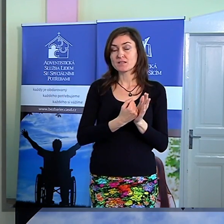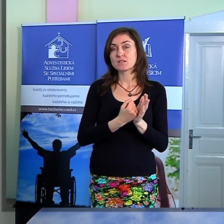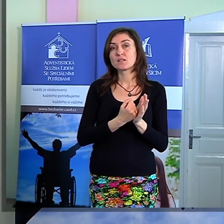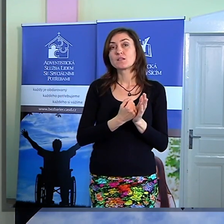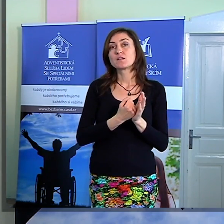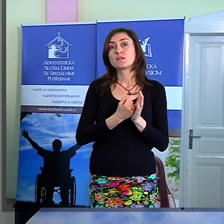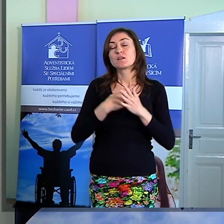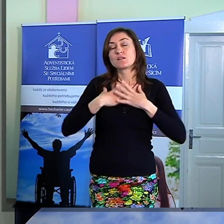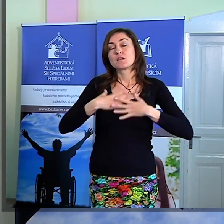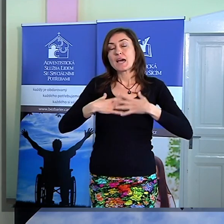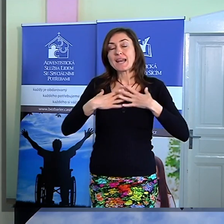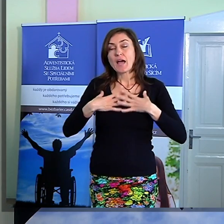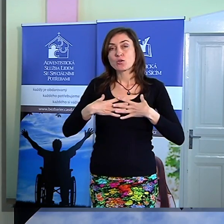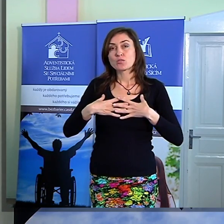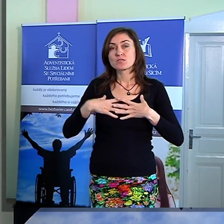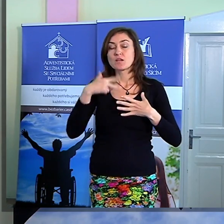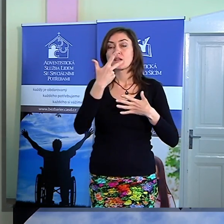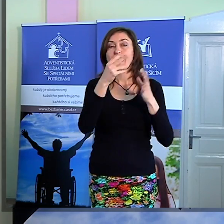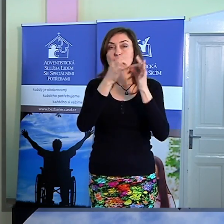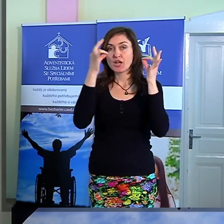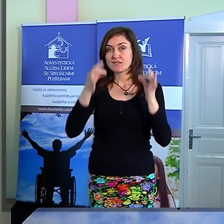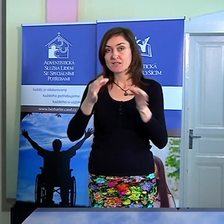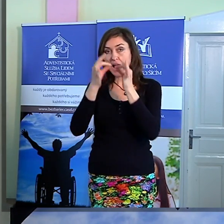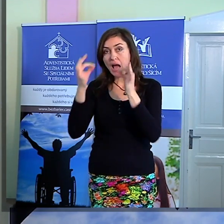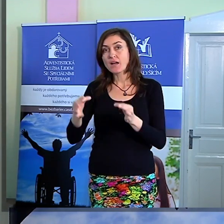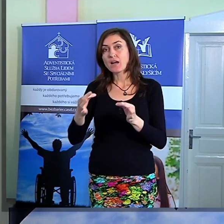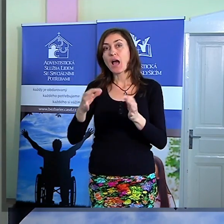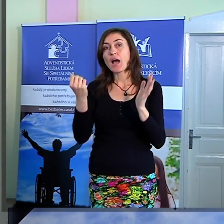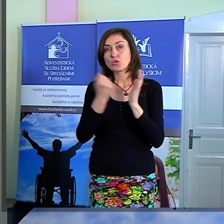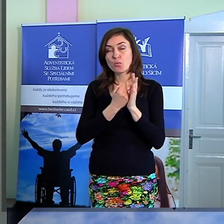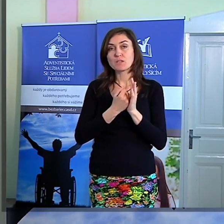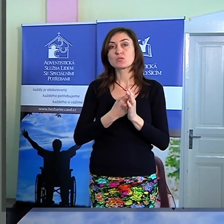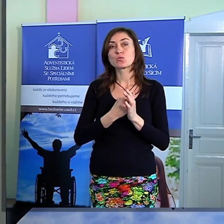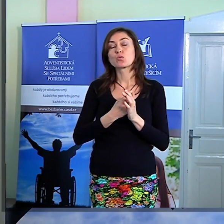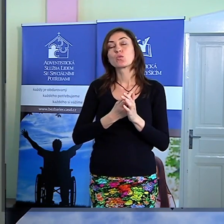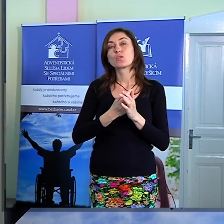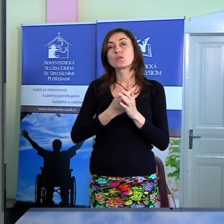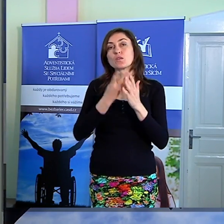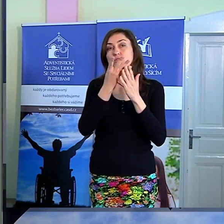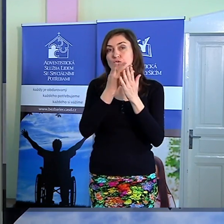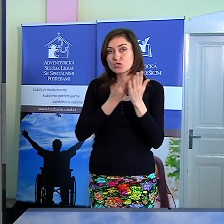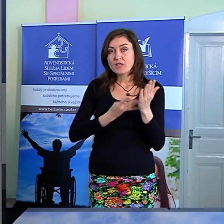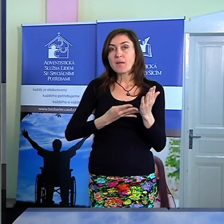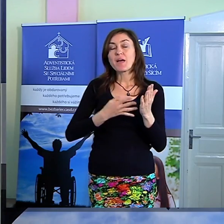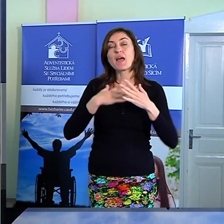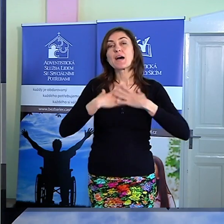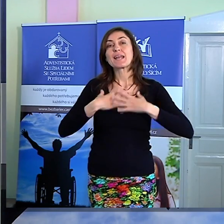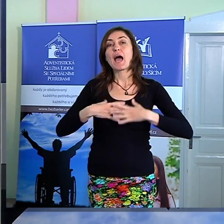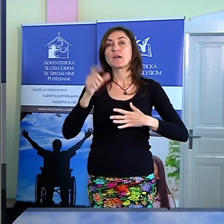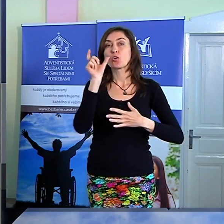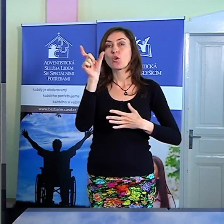radostí. Na třech stránkách, který tento dopis zajímá v našich bíblích, je radost zmíněná šestnáctkrát.